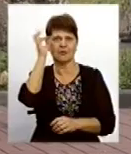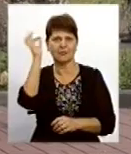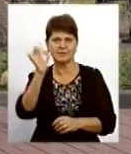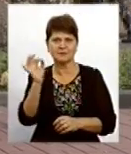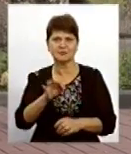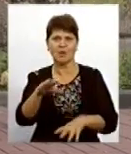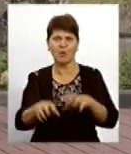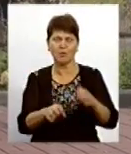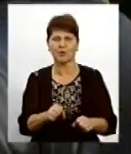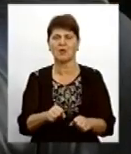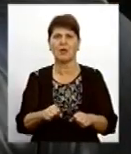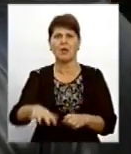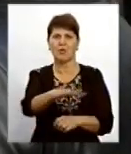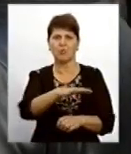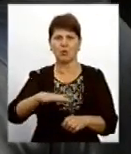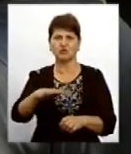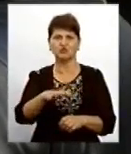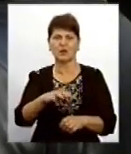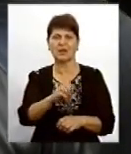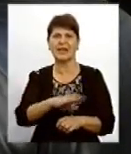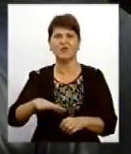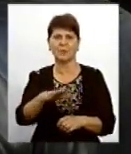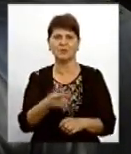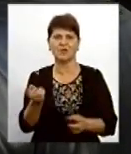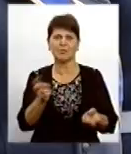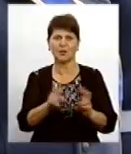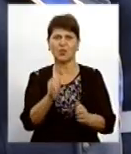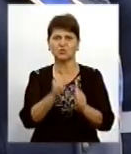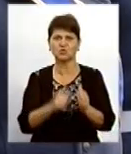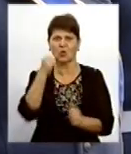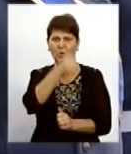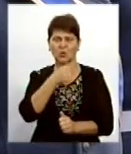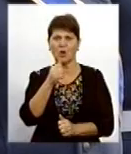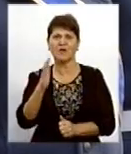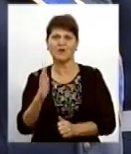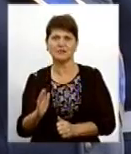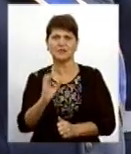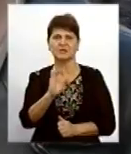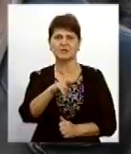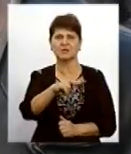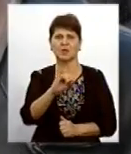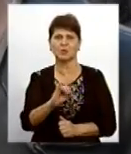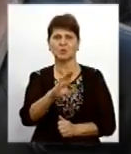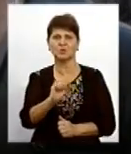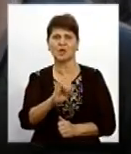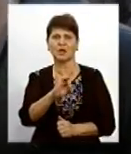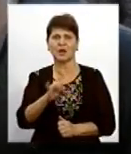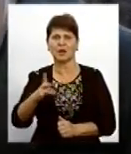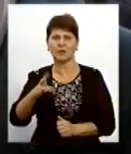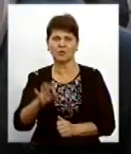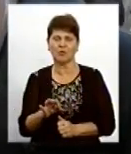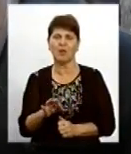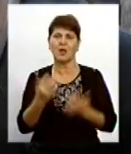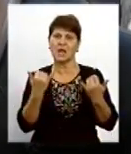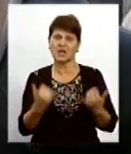Європейську щороку приходить ветеран війни Василь Слюсаренко. Нинішня молодь повинна вчитись на тих